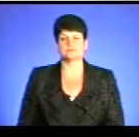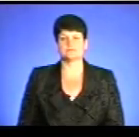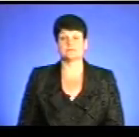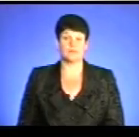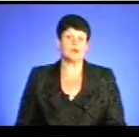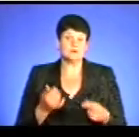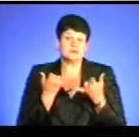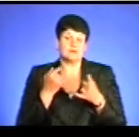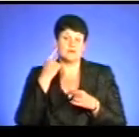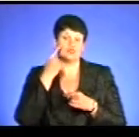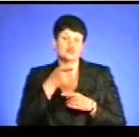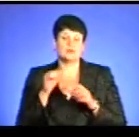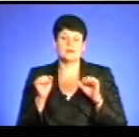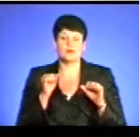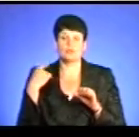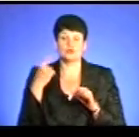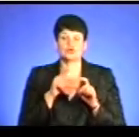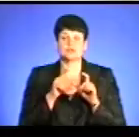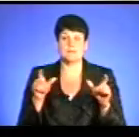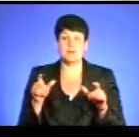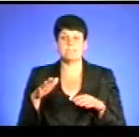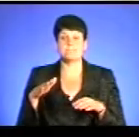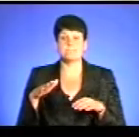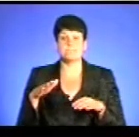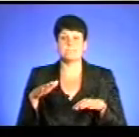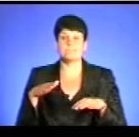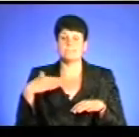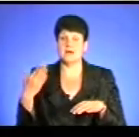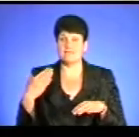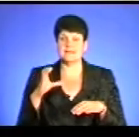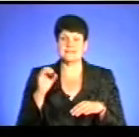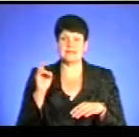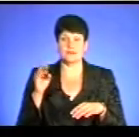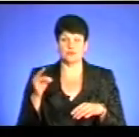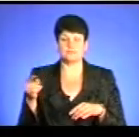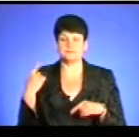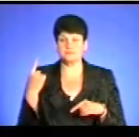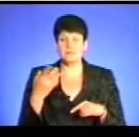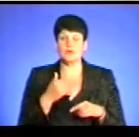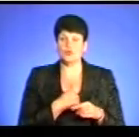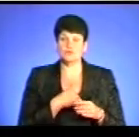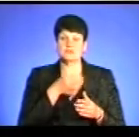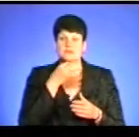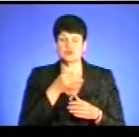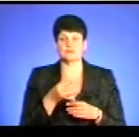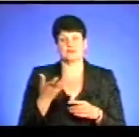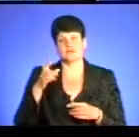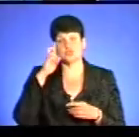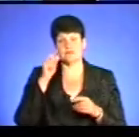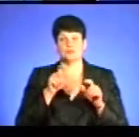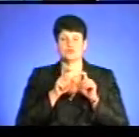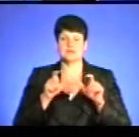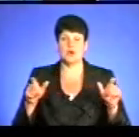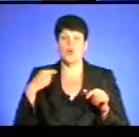Власне, ми почули керівника обласного штабу правого сектору на Тернопільщині. І тут знову хочу акцентувати на тому, що на комунальні заклади